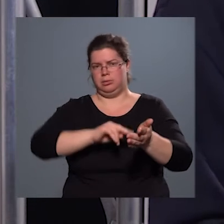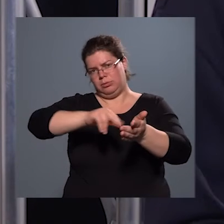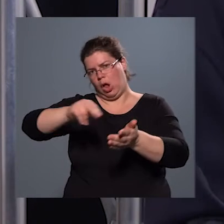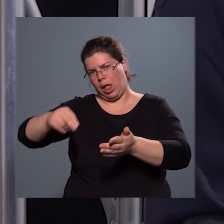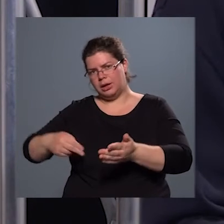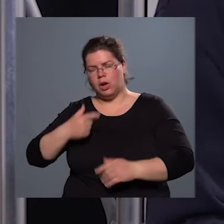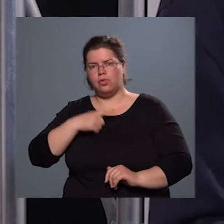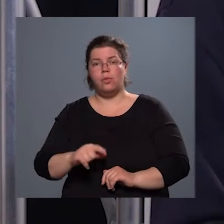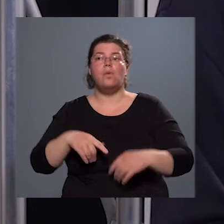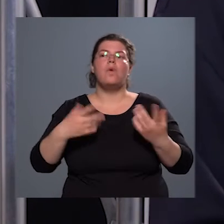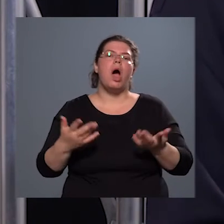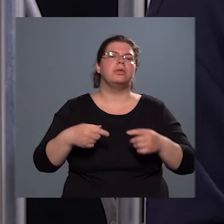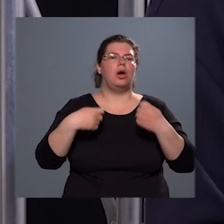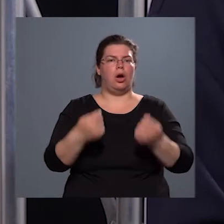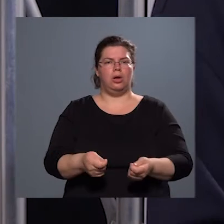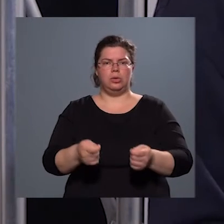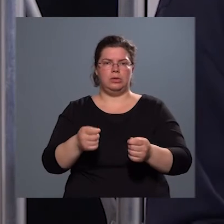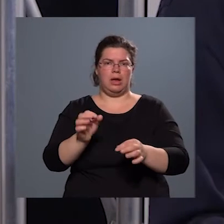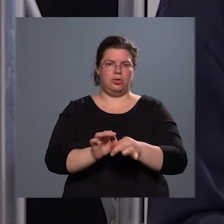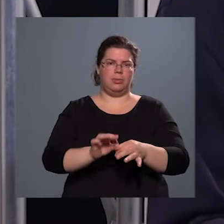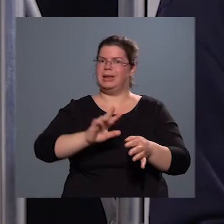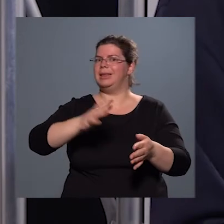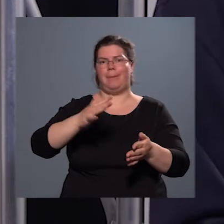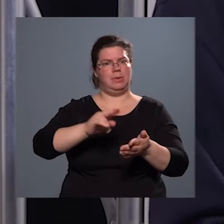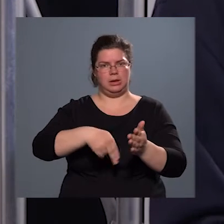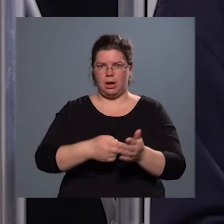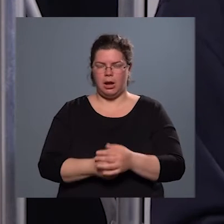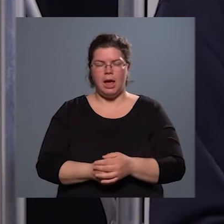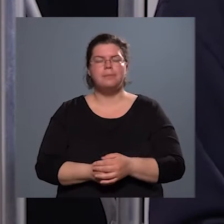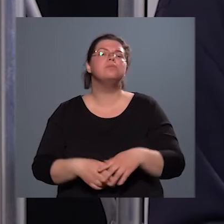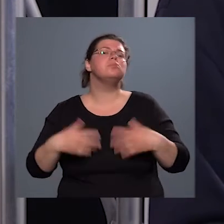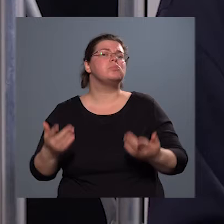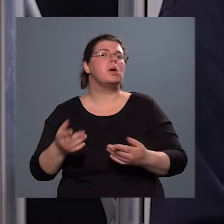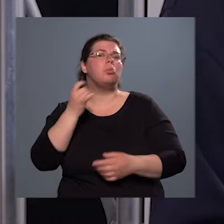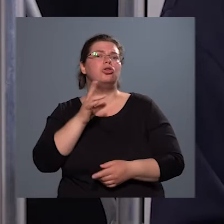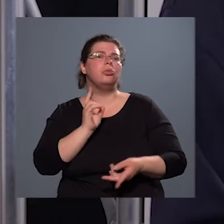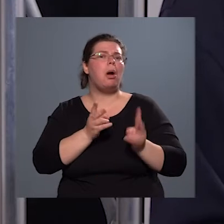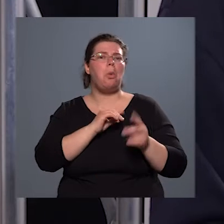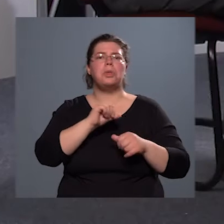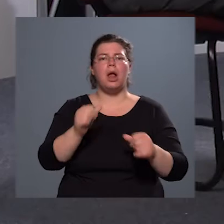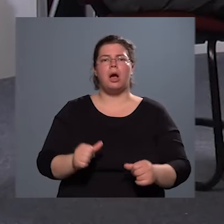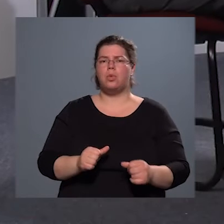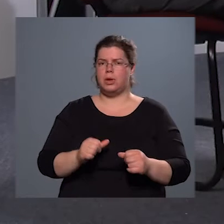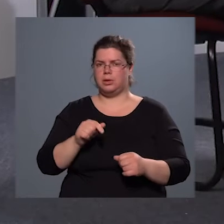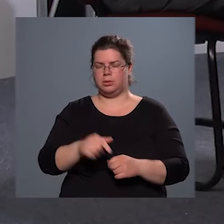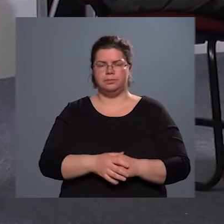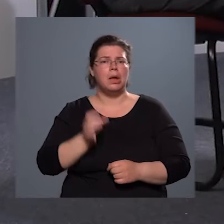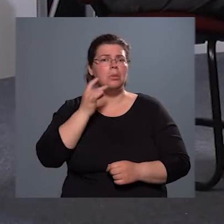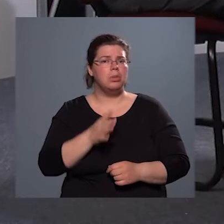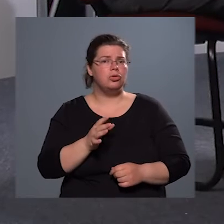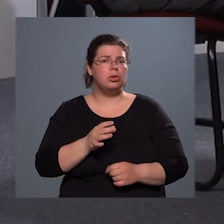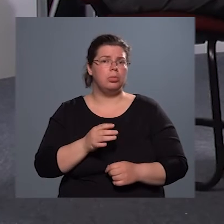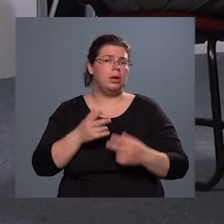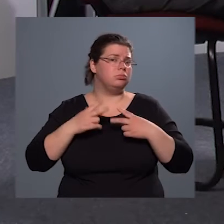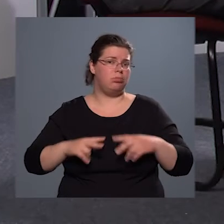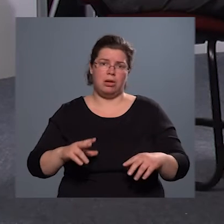alá, vagy adott esetben nem írtak alá. A bajcsiban ebből a szempontból hogy alakultak a dolgok? A bajcsiban abszolút módon,